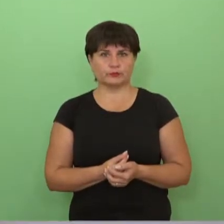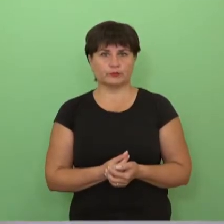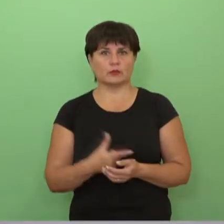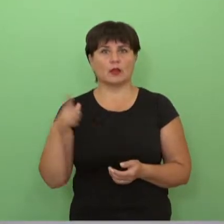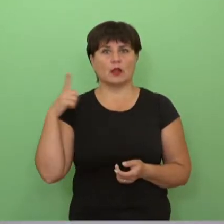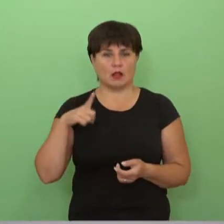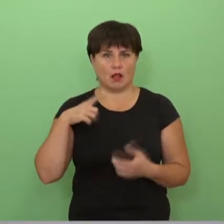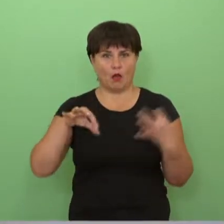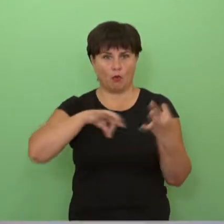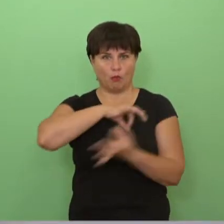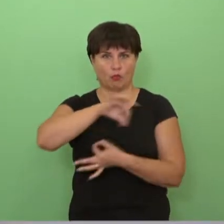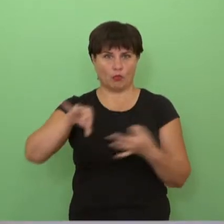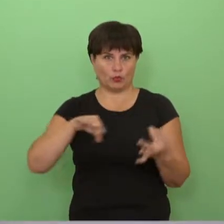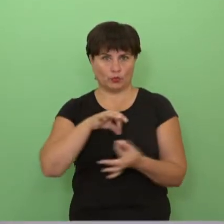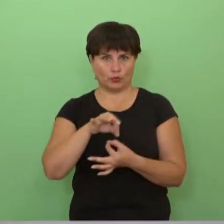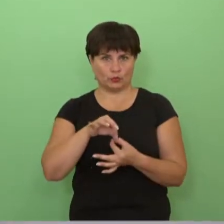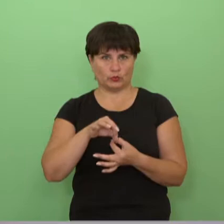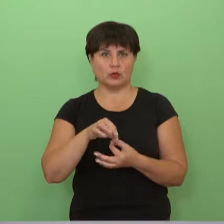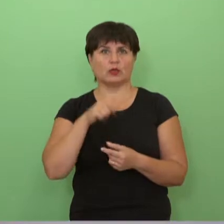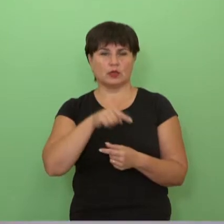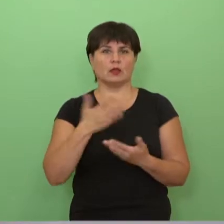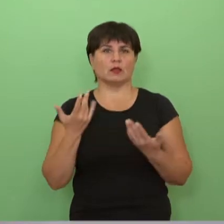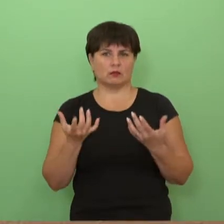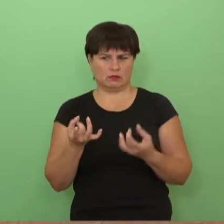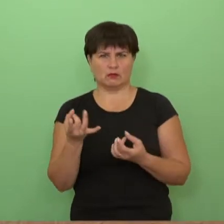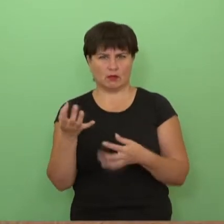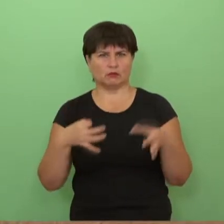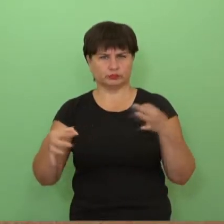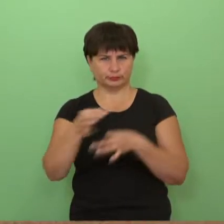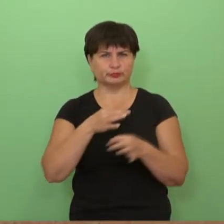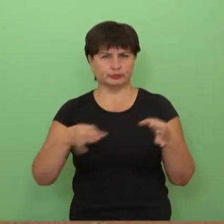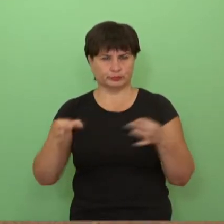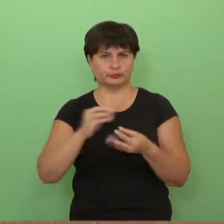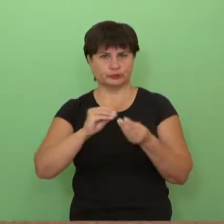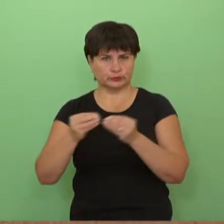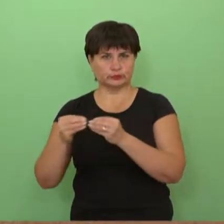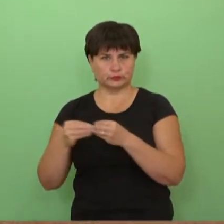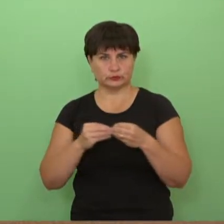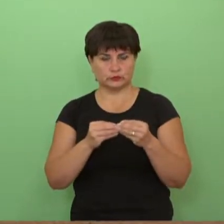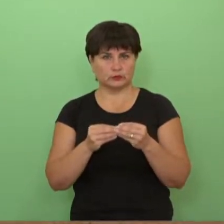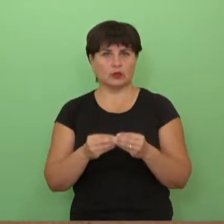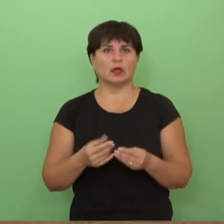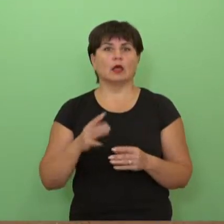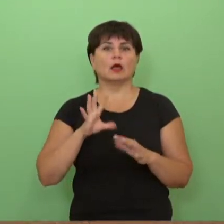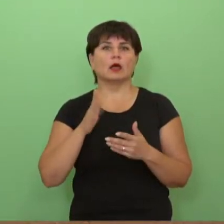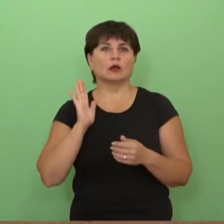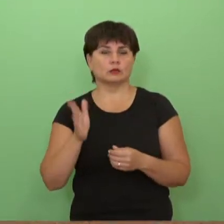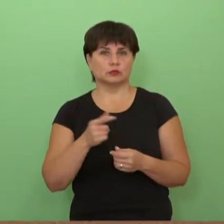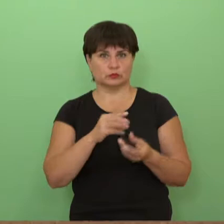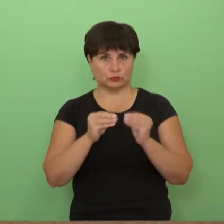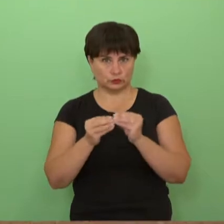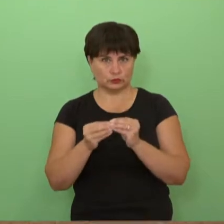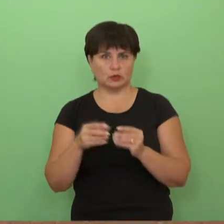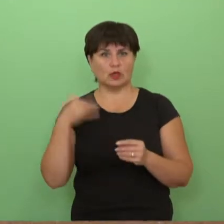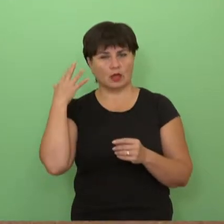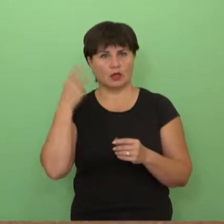laukiam projektų ir jie vis dar derinami, kaip jie bus suderinti. Tikimės,